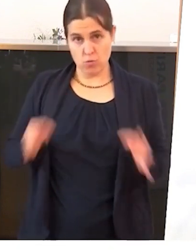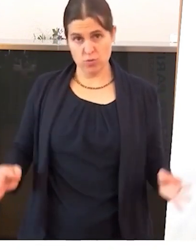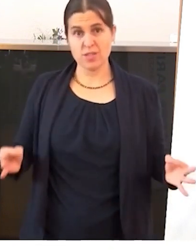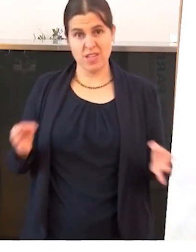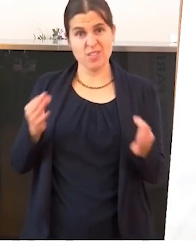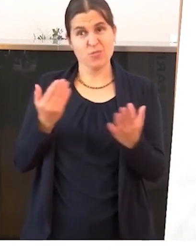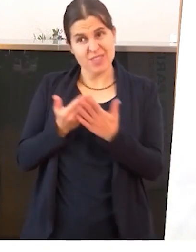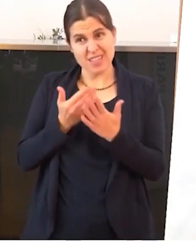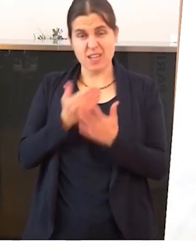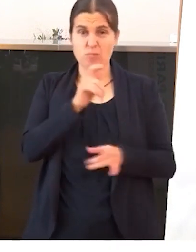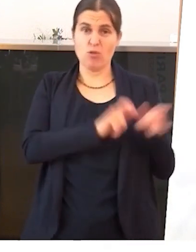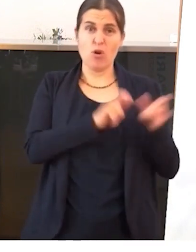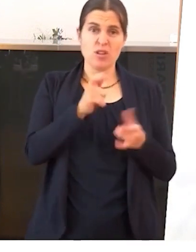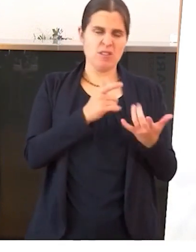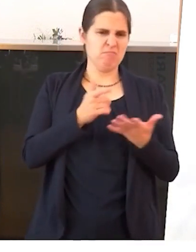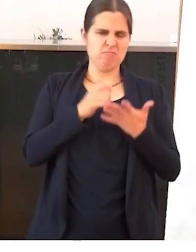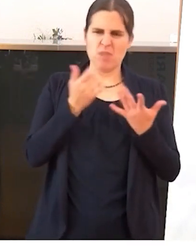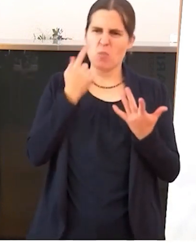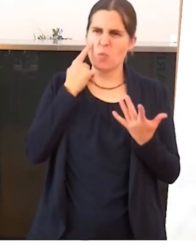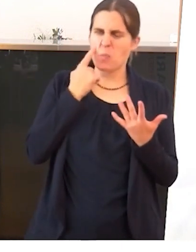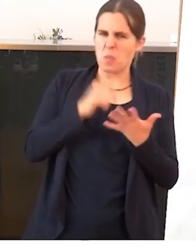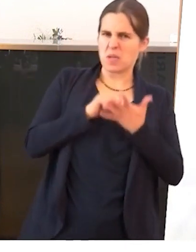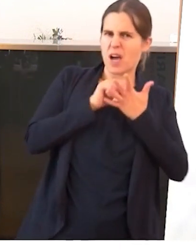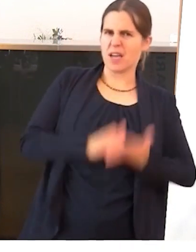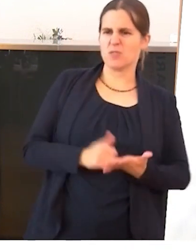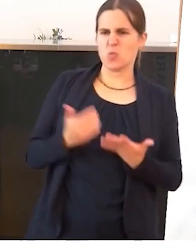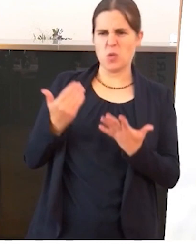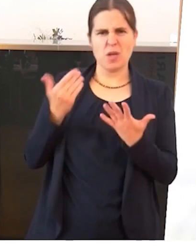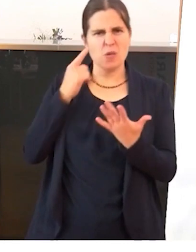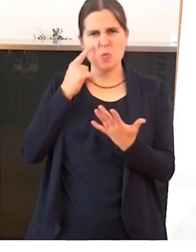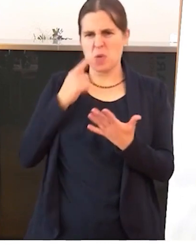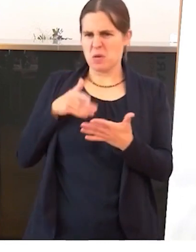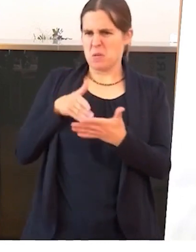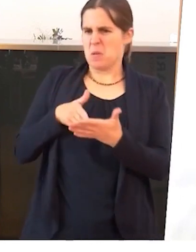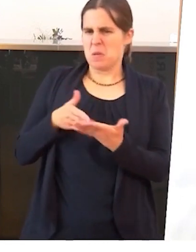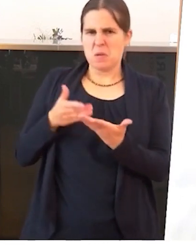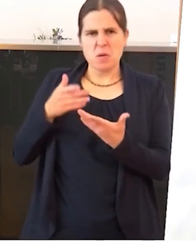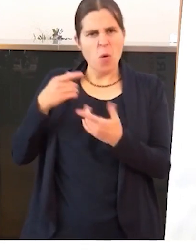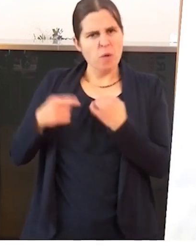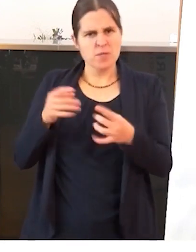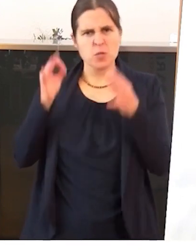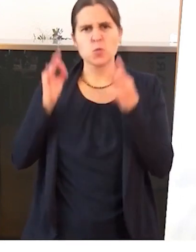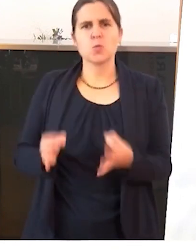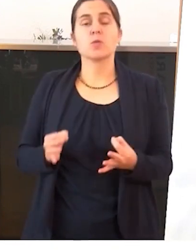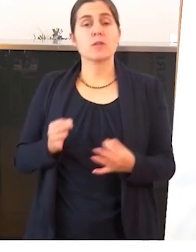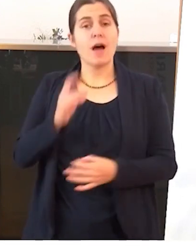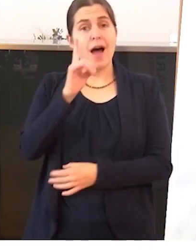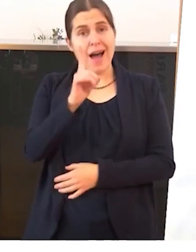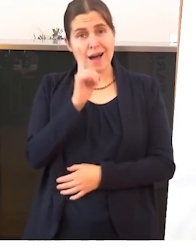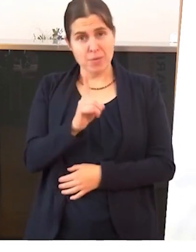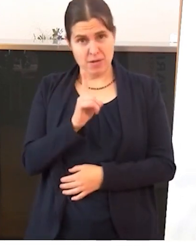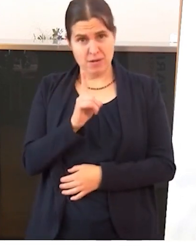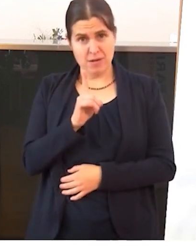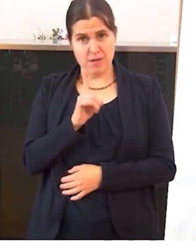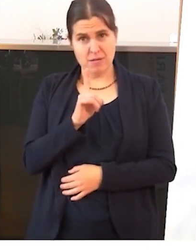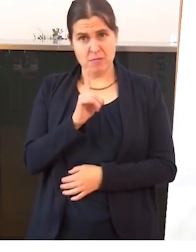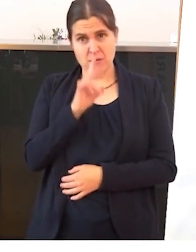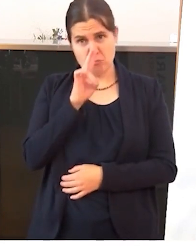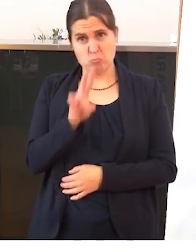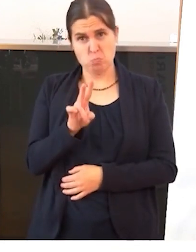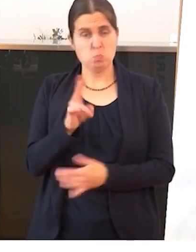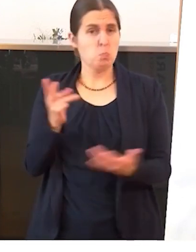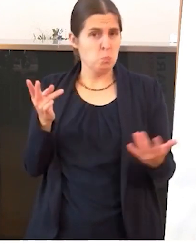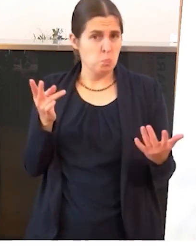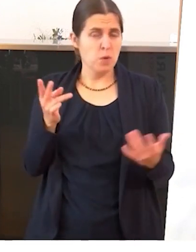entsteht, ja, irgendwas läuft hier gerade nicht richtig. Aber meine persönliche Schlussfolgerung daraus ist,